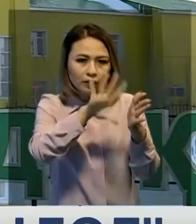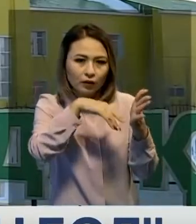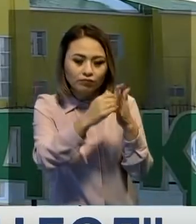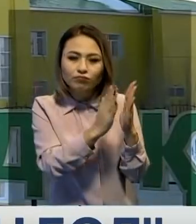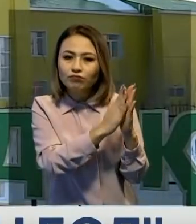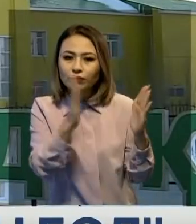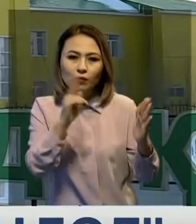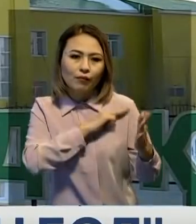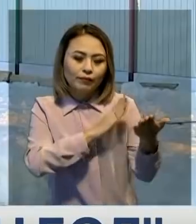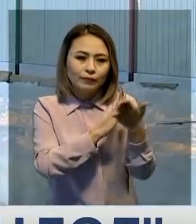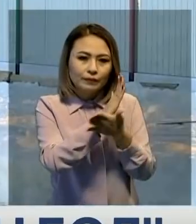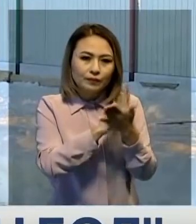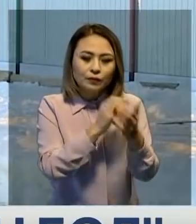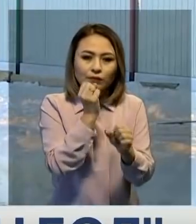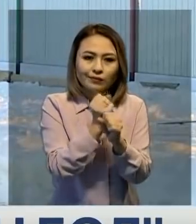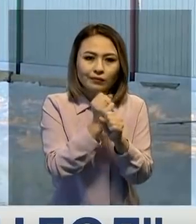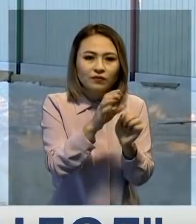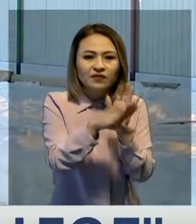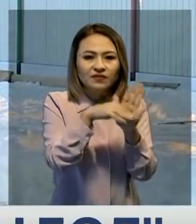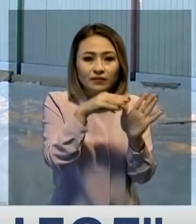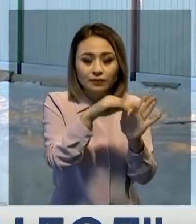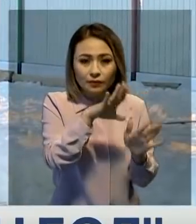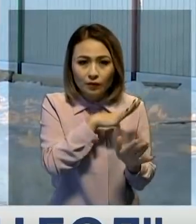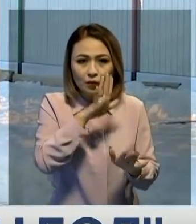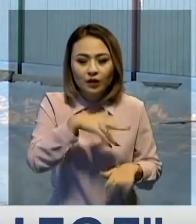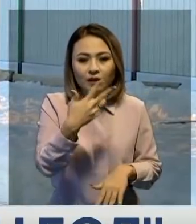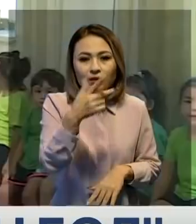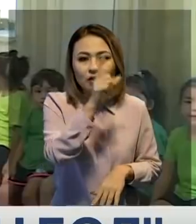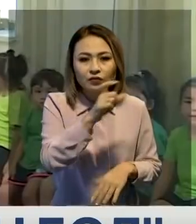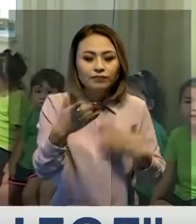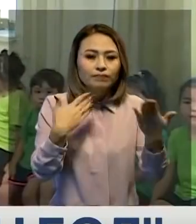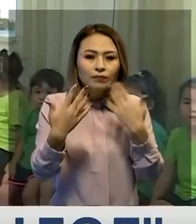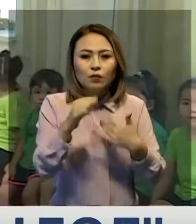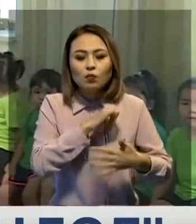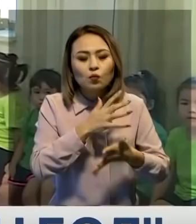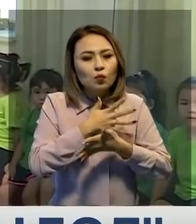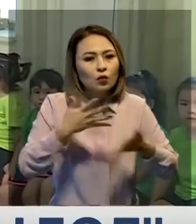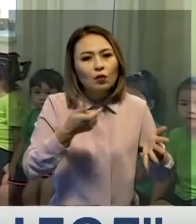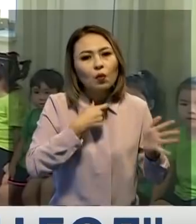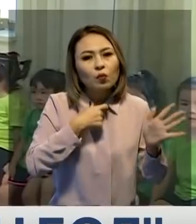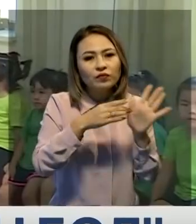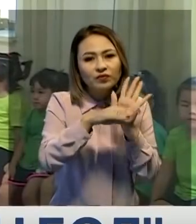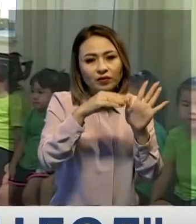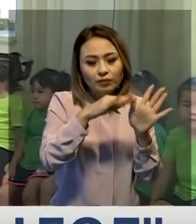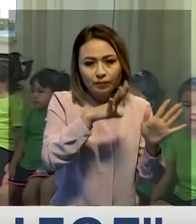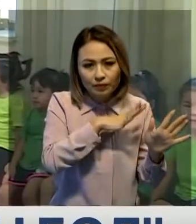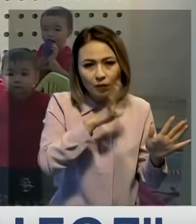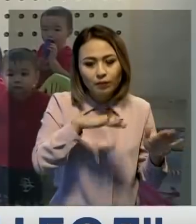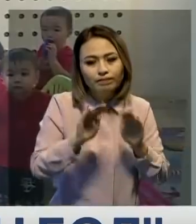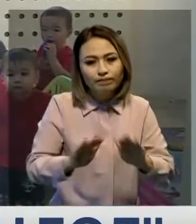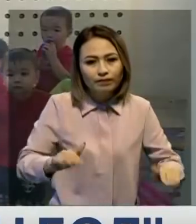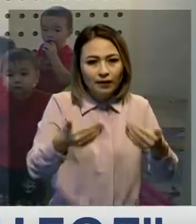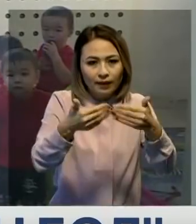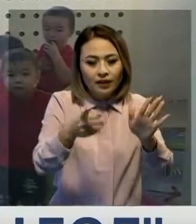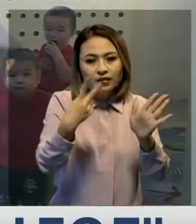жоспарланған жұмыстарды аяғына жеткізу үшін тағы сайылауға түскен. Сөйтіп үш үміткердің арасында ең көп дауыш инап женіске жетеді. Аз уақыттың ішінде балабақ шашып,